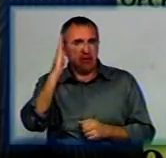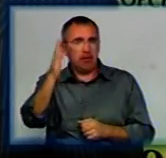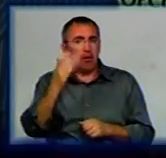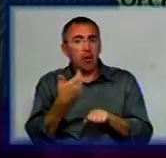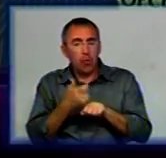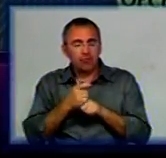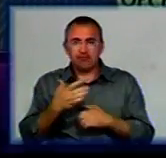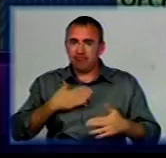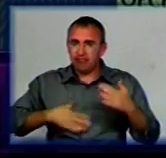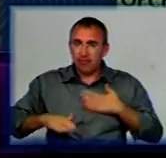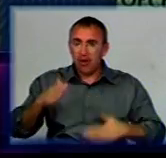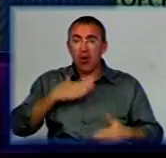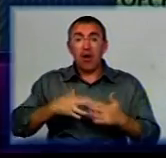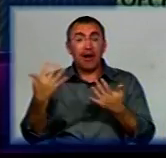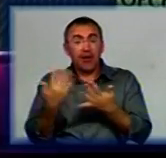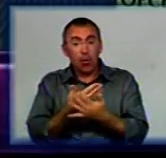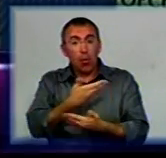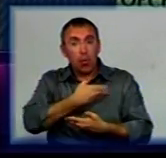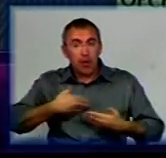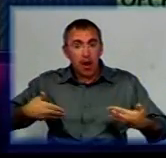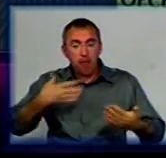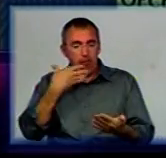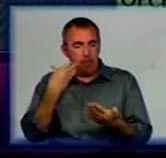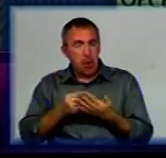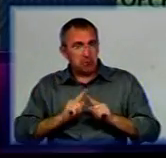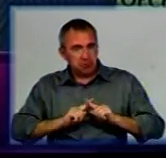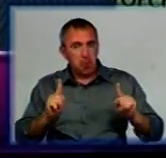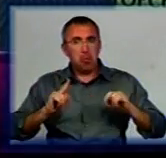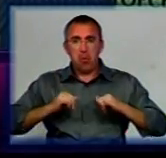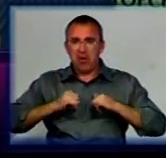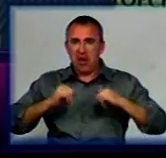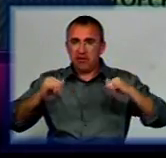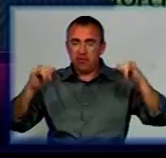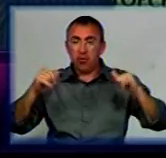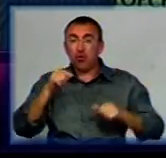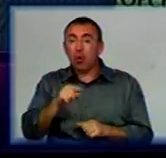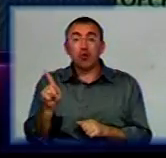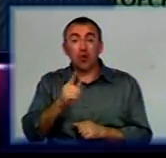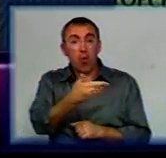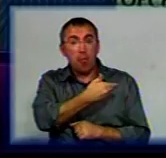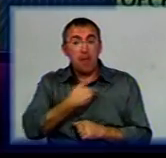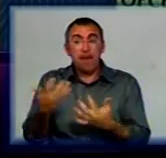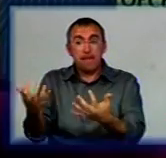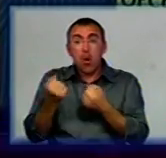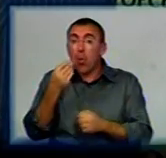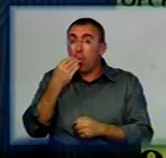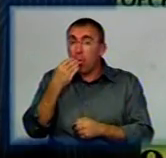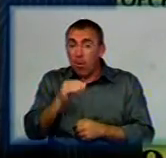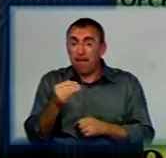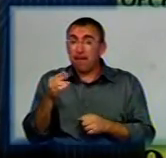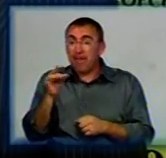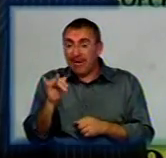І дуже відрадно, що в кіно все-таки в нас по-своєму розвивається. І те, що ми беремо краще, але при цьому